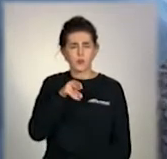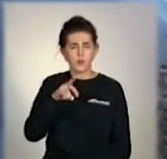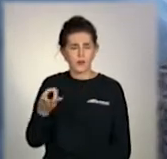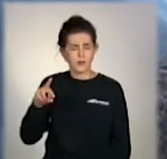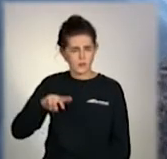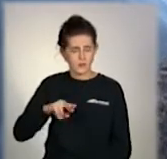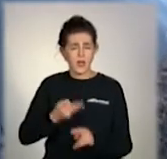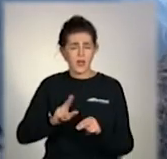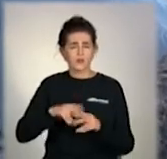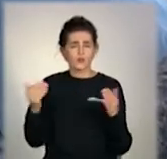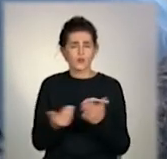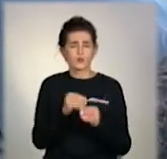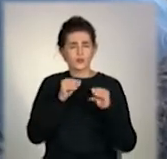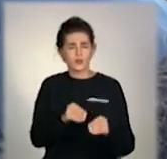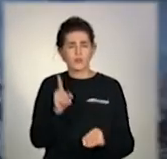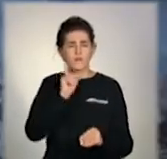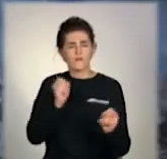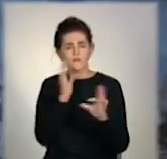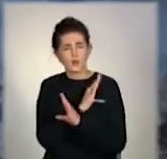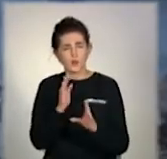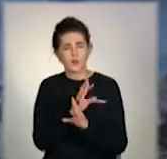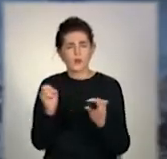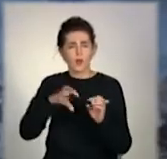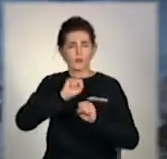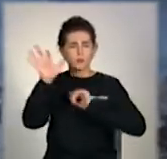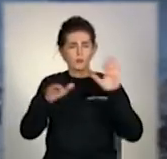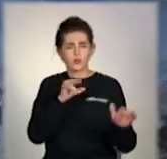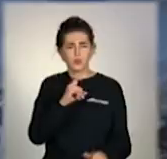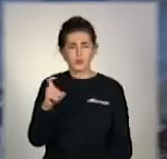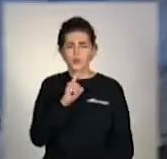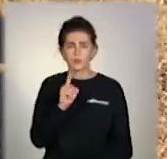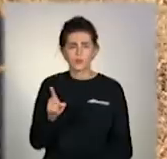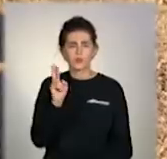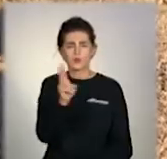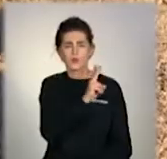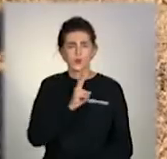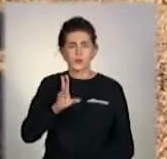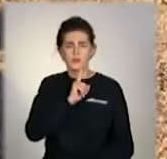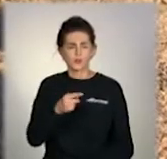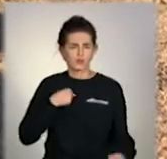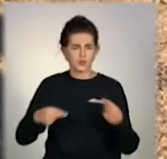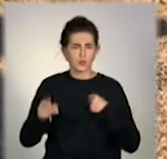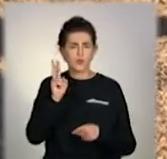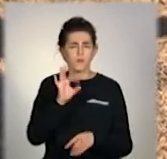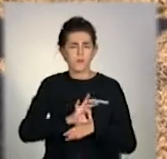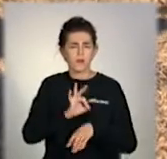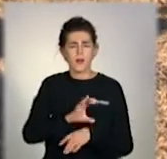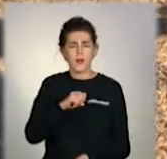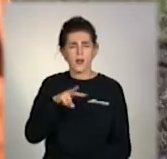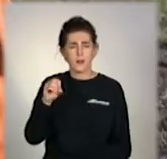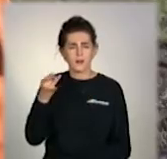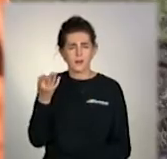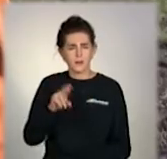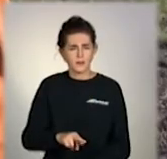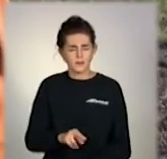цей виточищо повітря ще не цвіте, тож пуху не буде. Тому алергіки не потерпатимуть. Пірамідальні тополя.